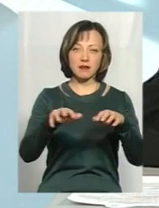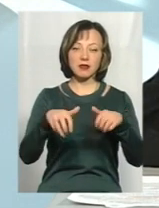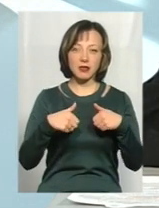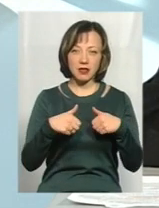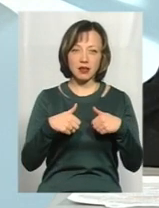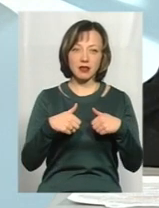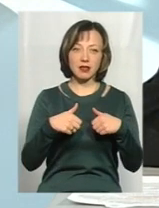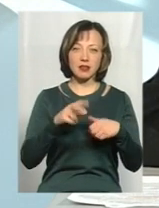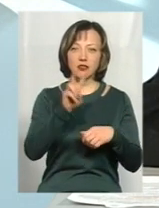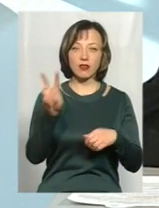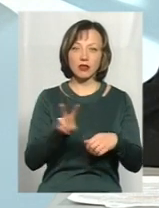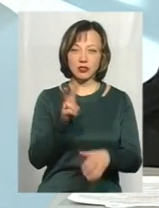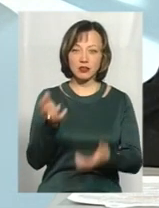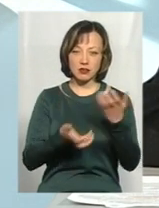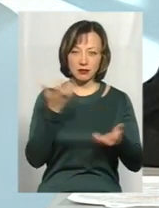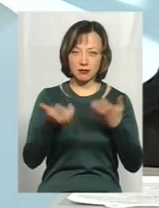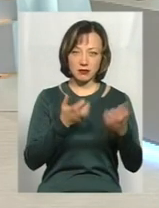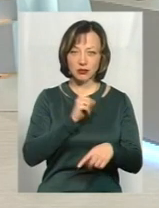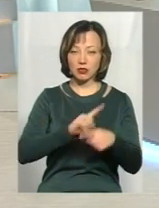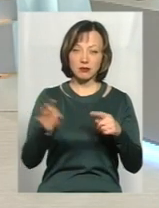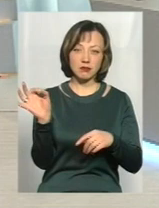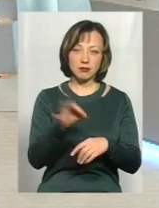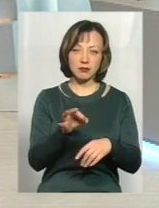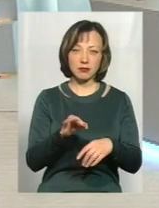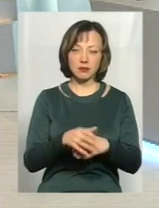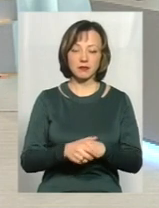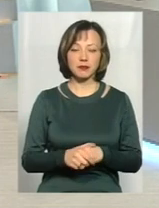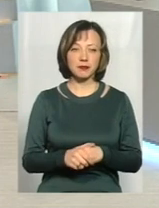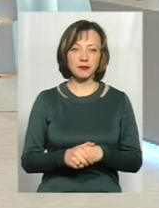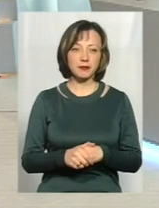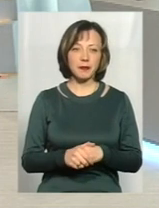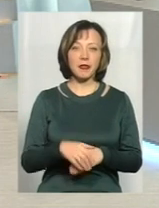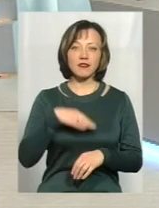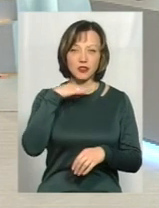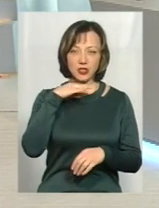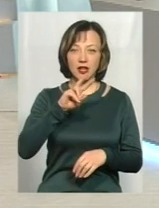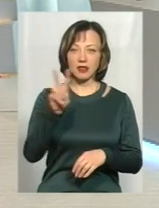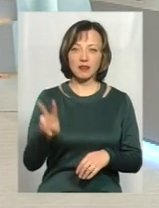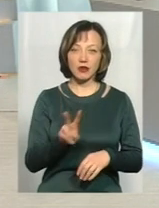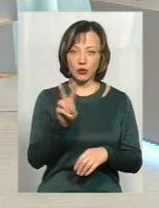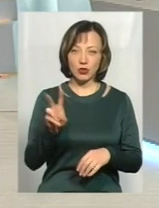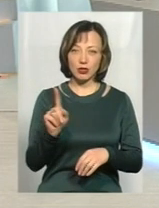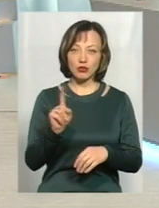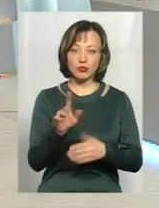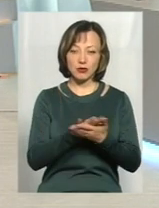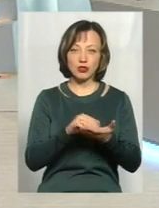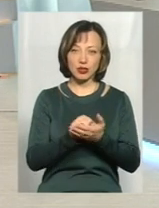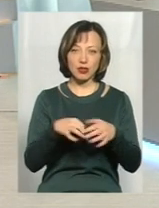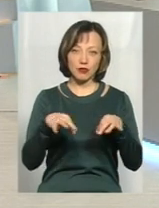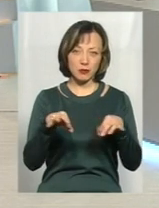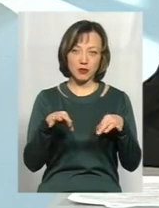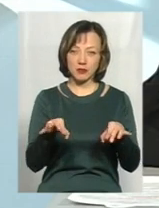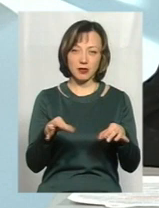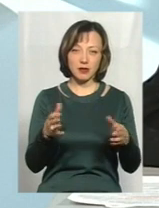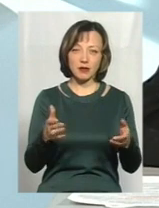і за дві години вже і тої машини нічого не буде. Її порізали, розібрали повністю. Тобто вистачає дві години, щоб, по суті, знищити автомобіль?